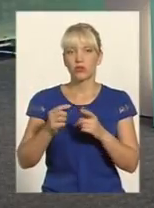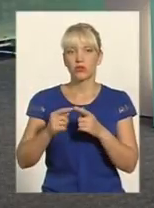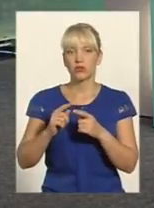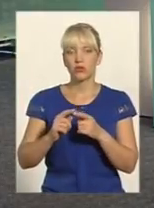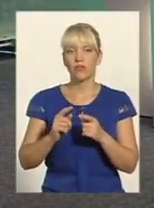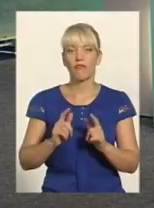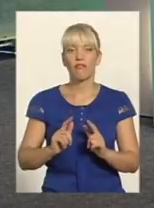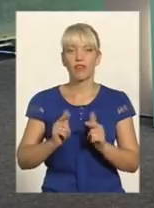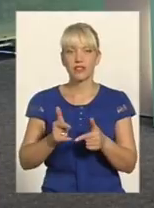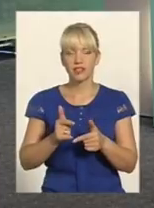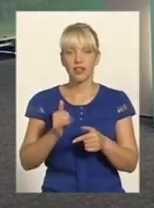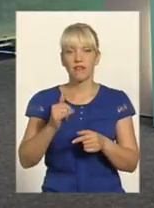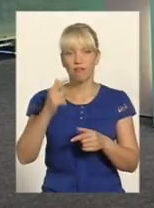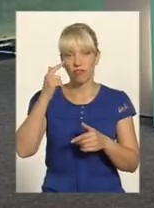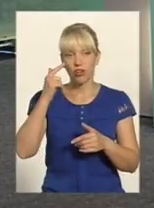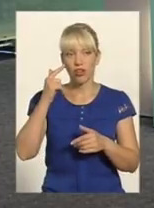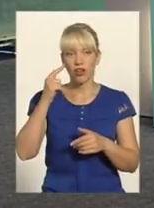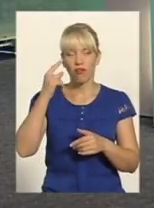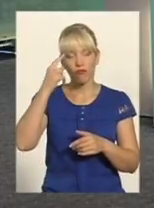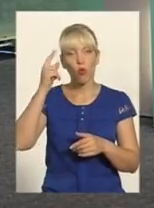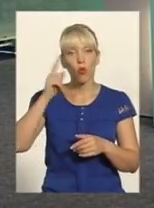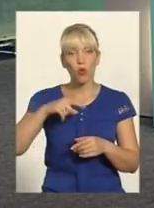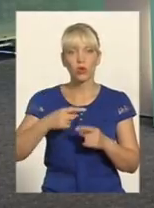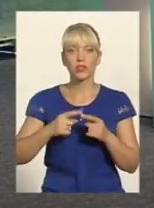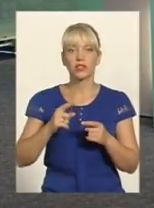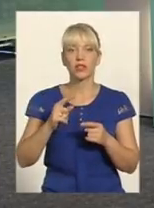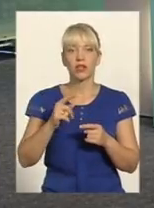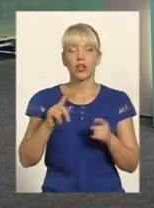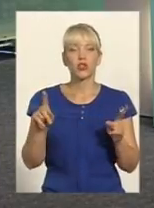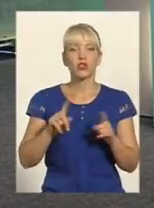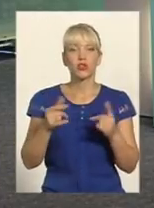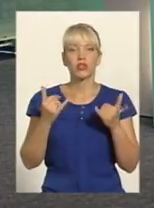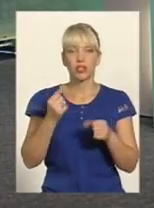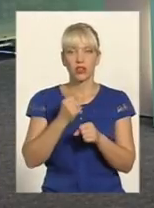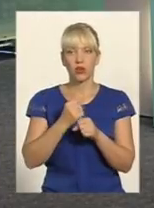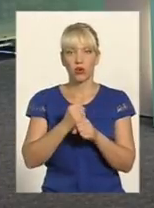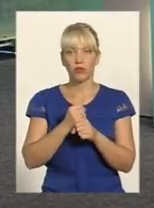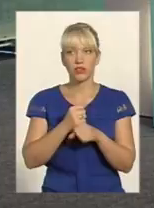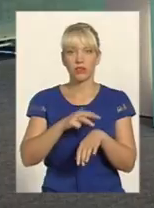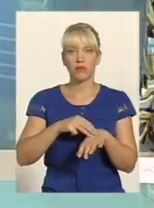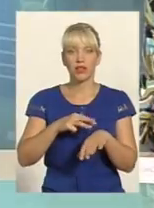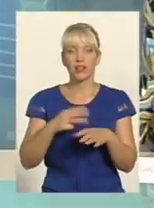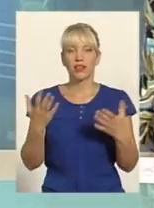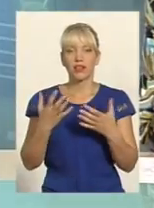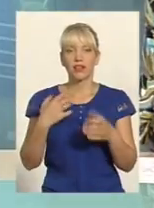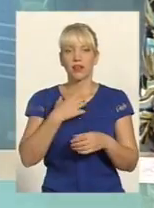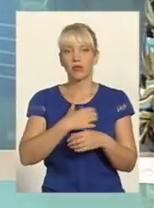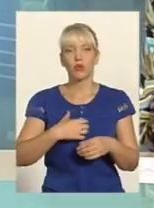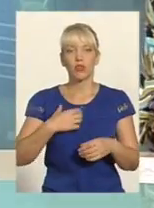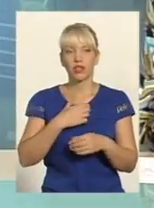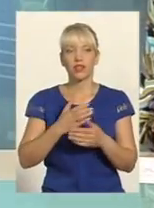телеглядачів Про те, що нині робить міліція Які пріоритетні напрямки